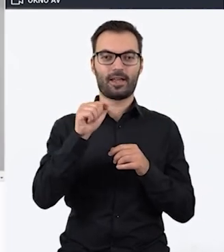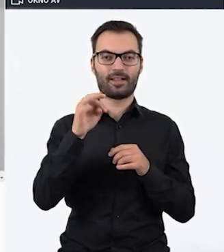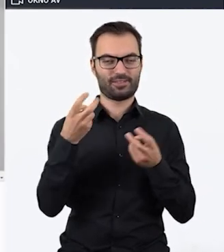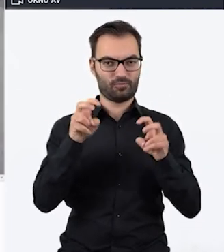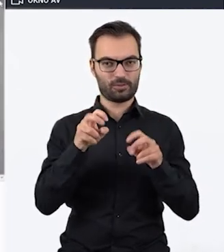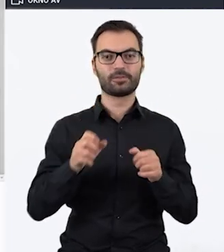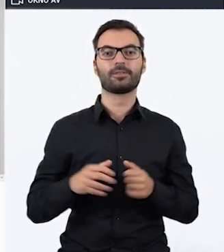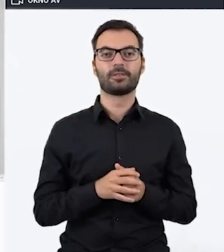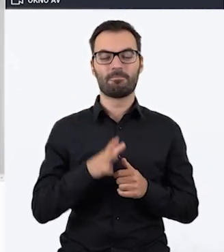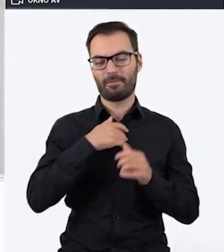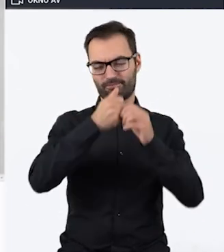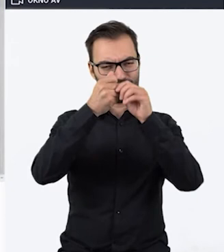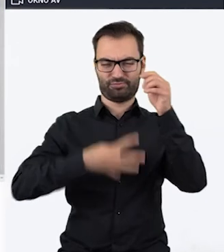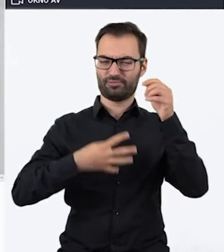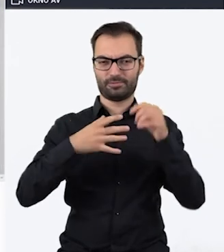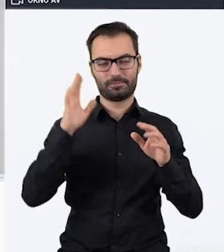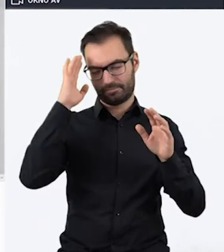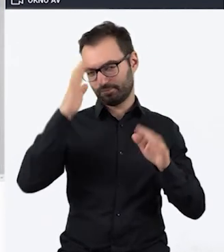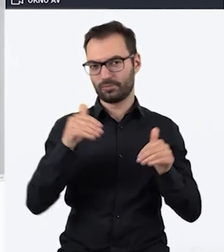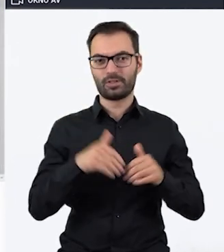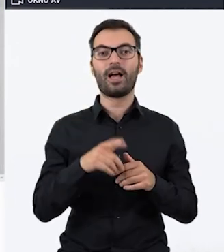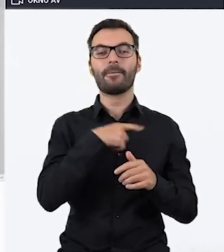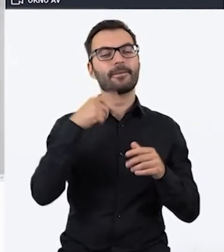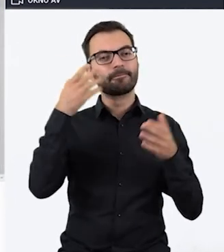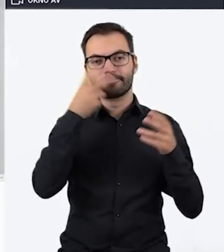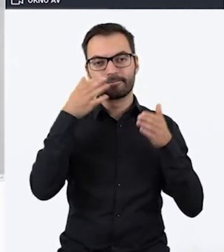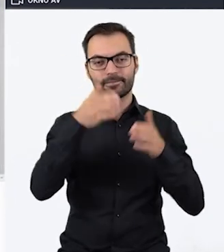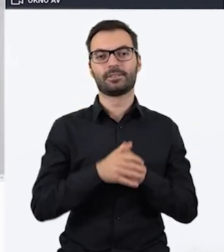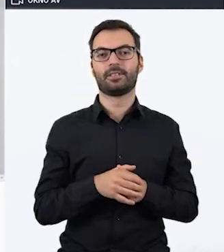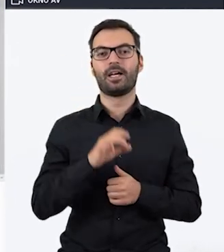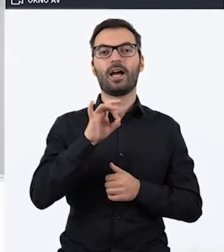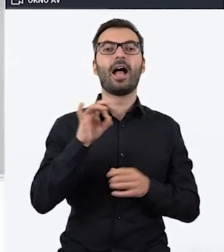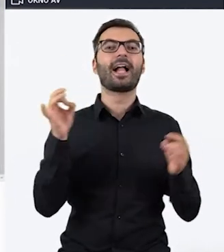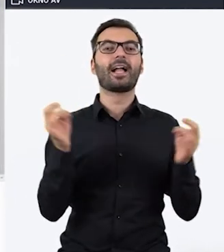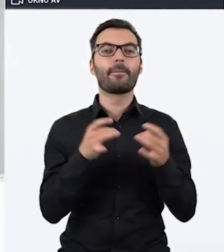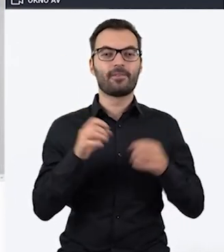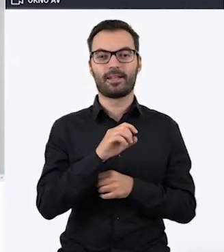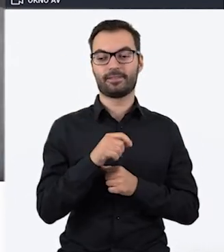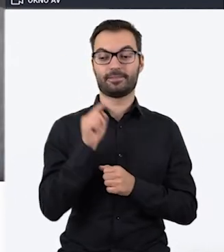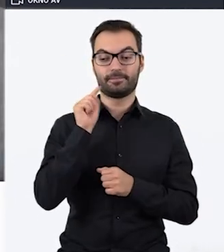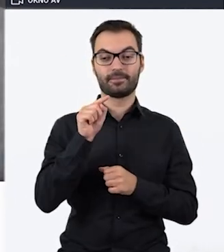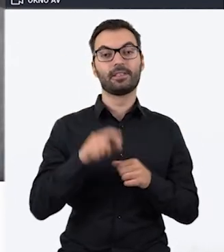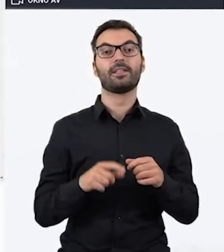różnych możliwości, a w kontekście escape room'ów nas interesuje tutaj gamifikacja. Klikamy Create.